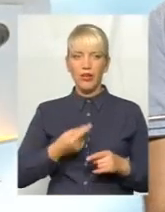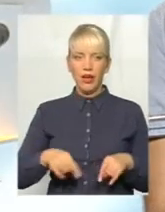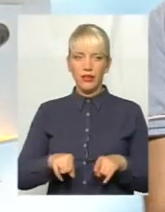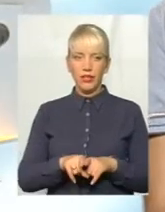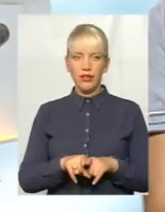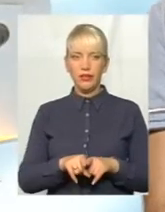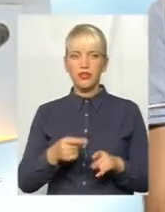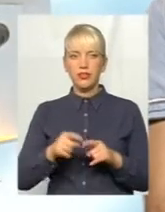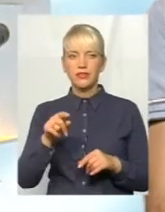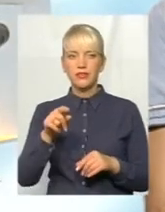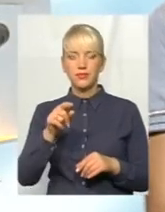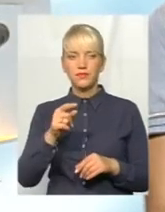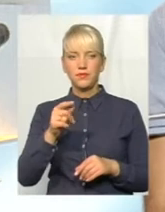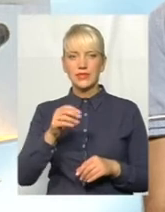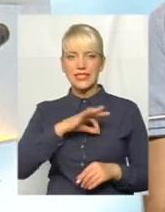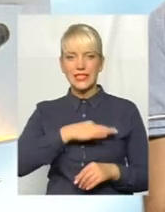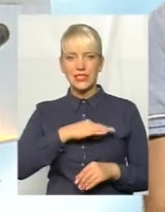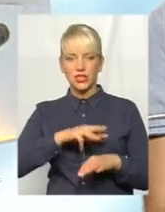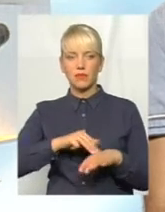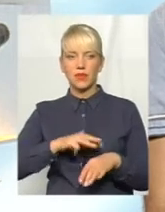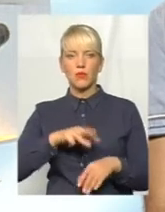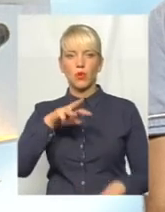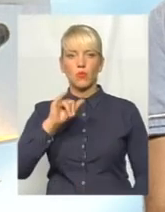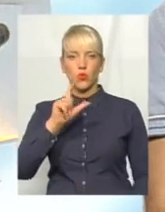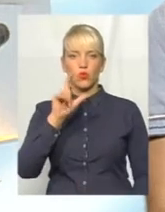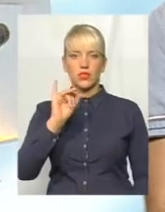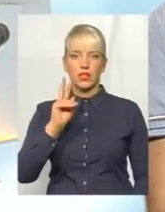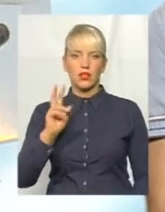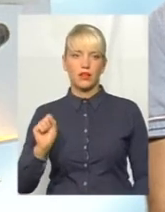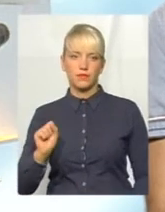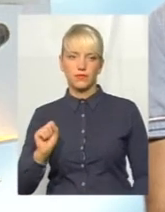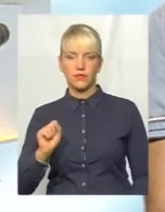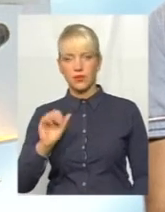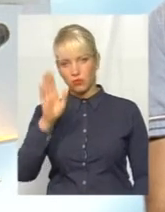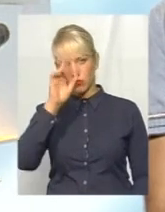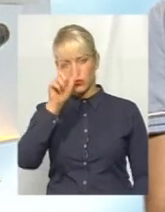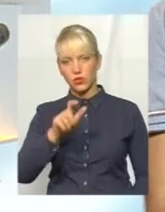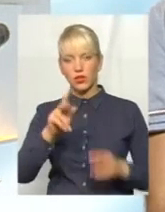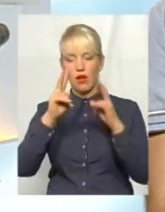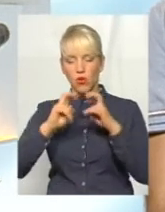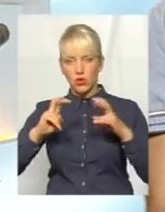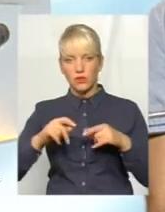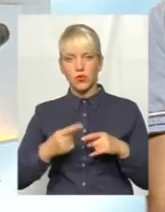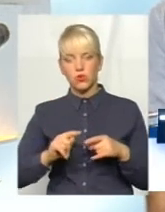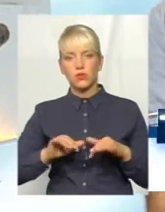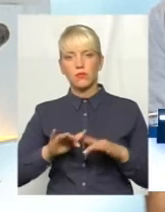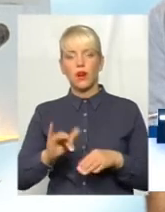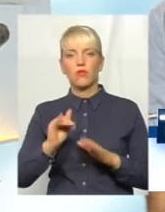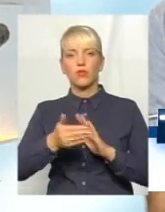ще тоді слідчий міліції Вадим Музика, він розслідував цю справу і